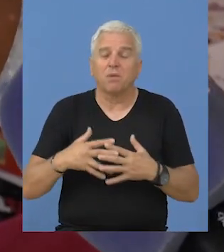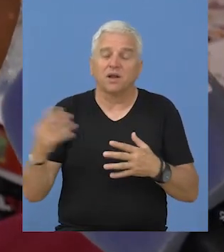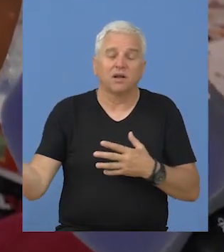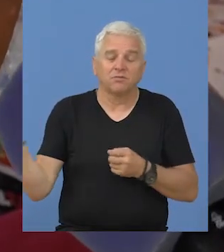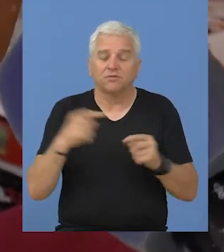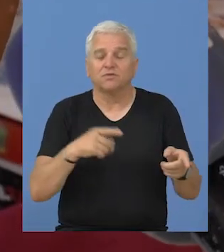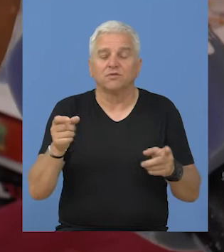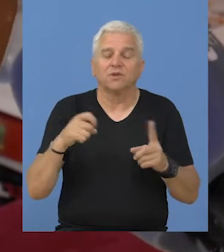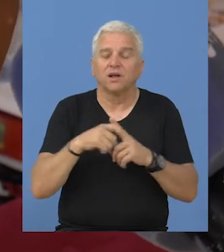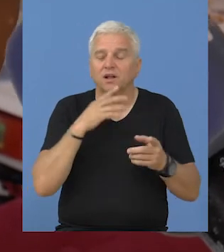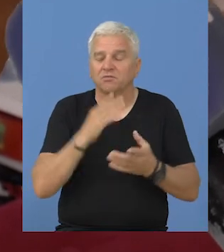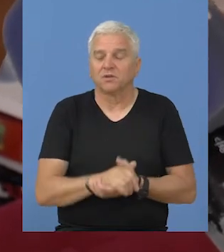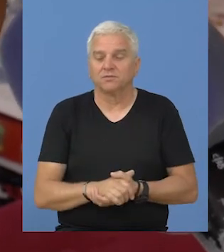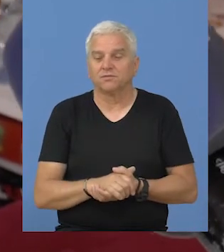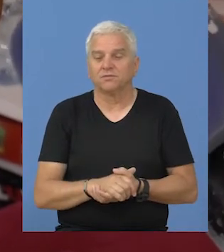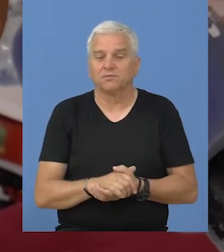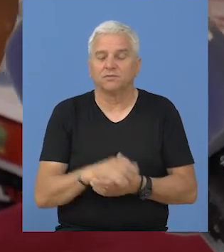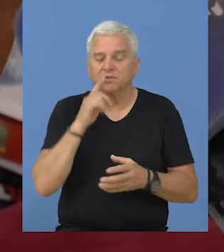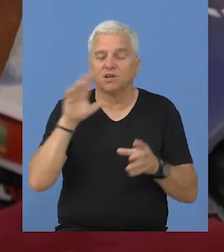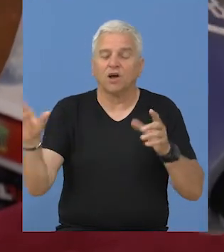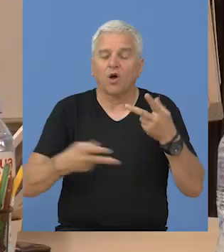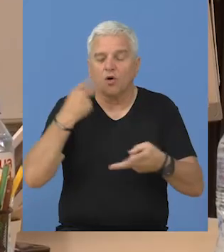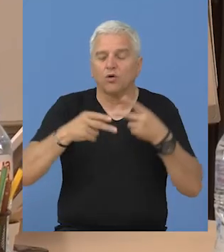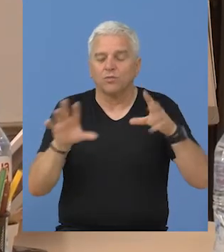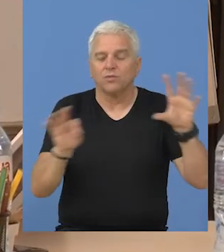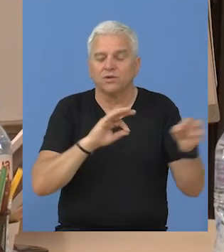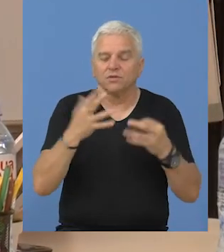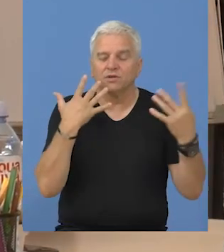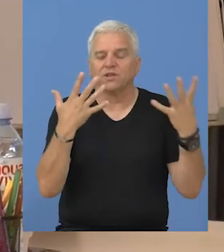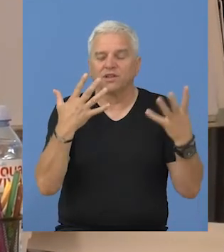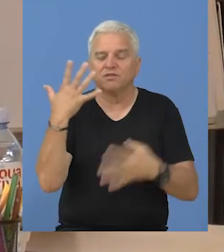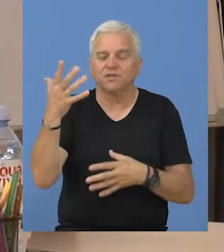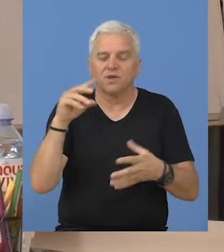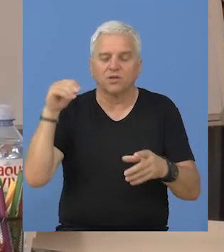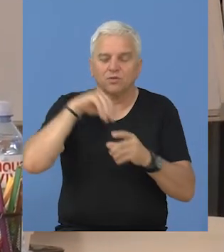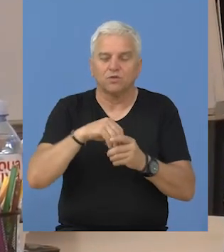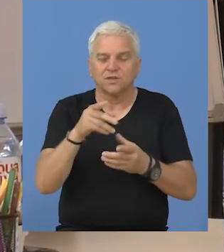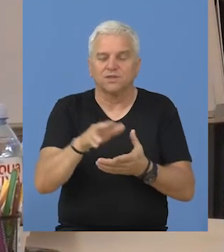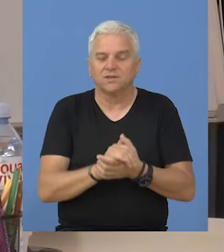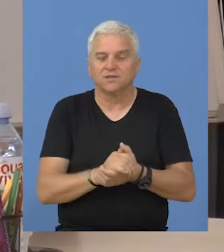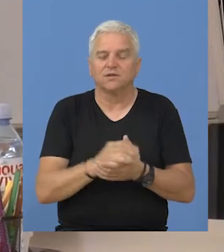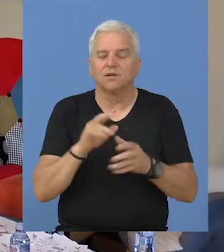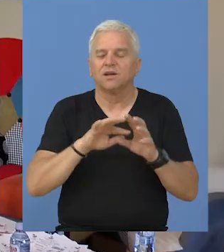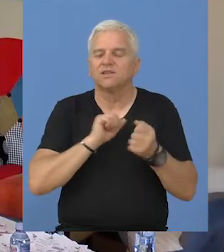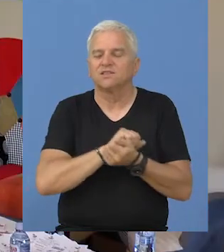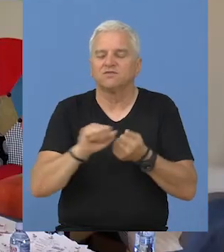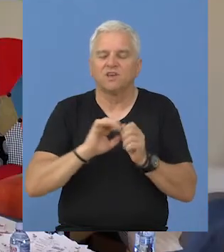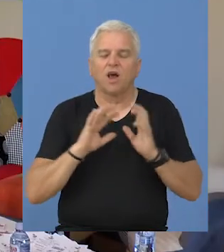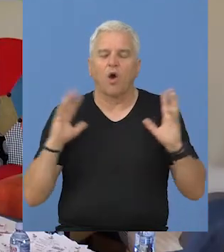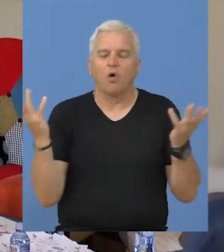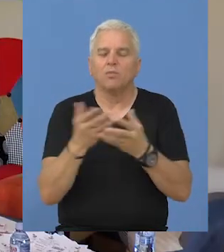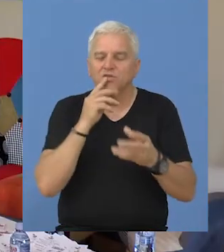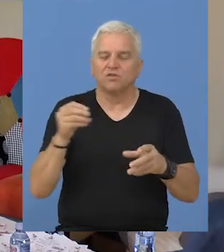tačno iz Kalifornije. Žir je odabrao 95 učesnika iz svih oblasti, koji su